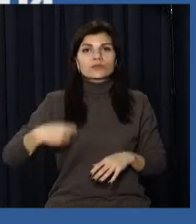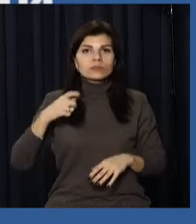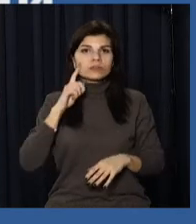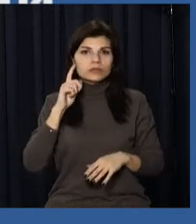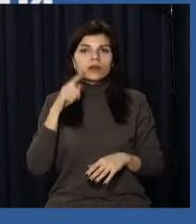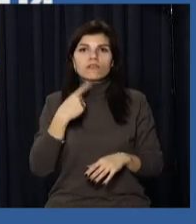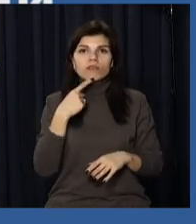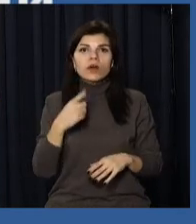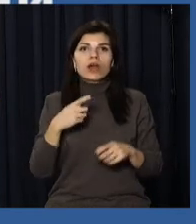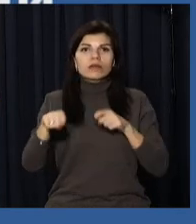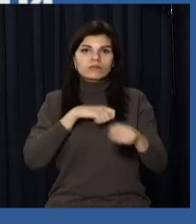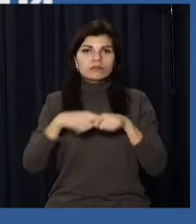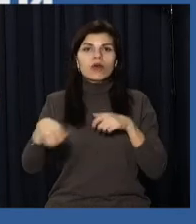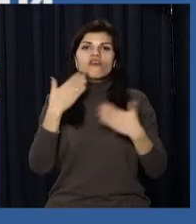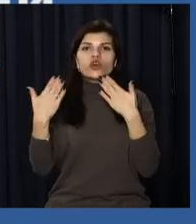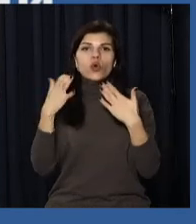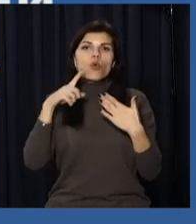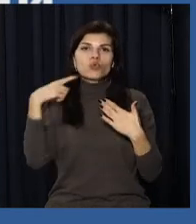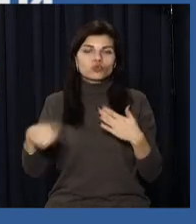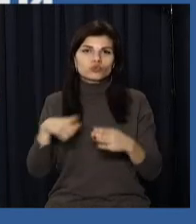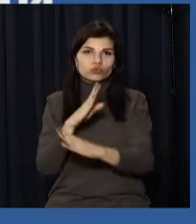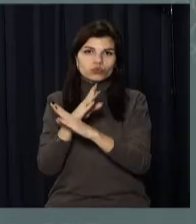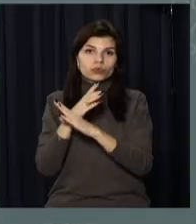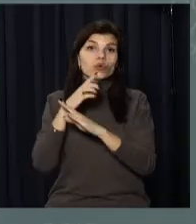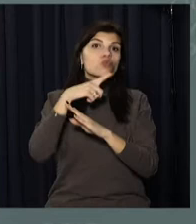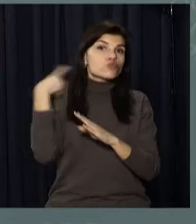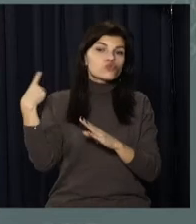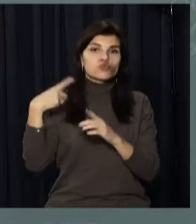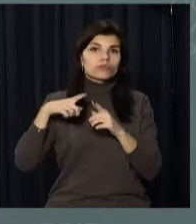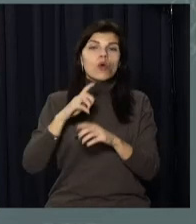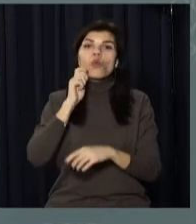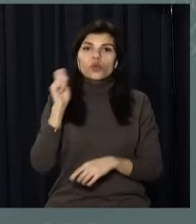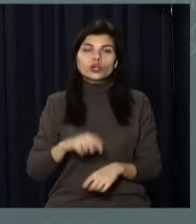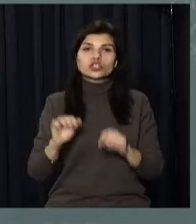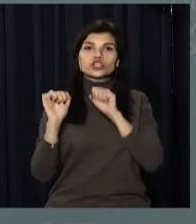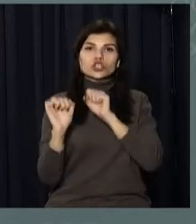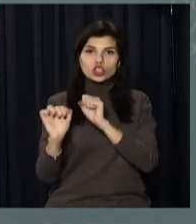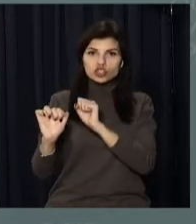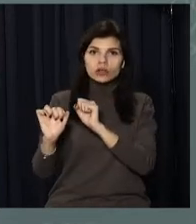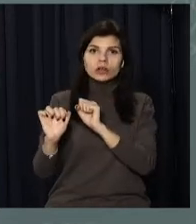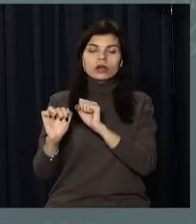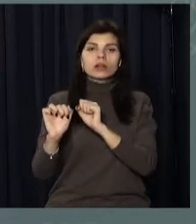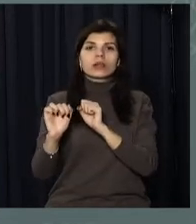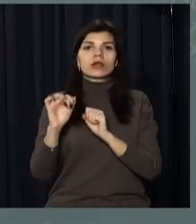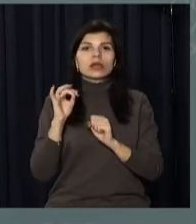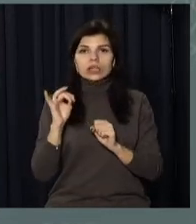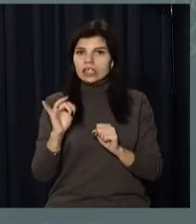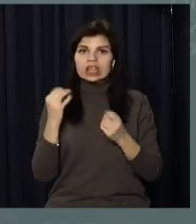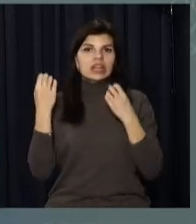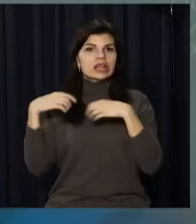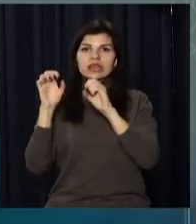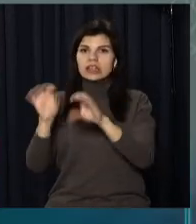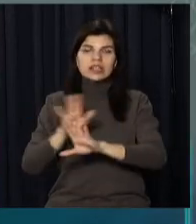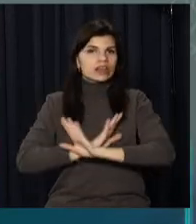про розрив дипломатичних відносин з Росією. Україна захищається і не віддасть